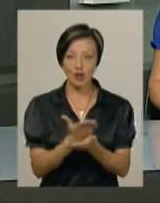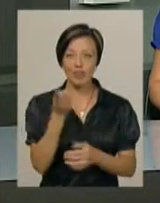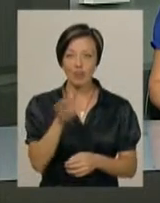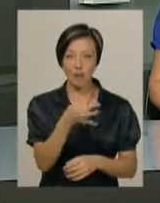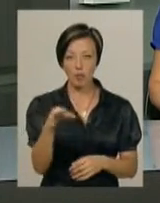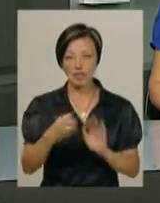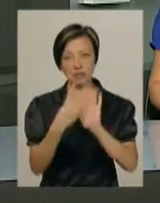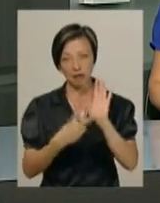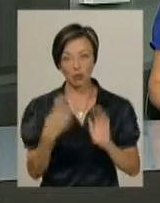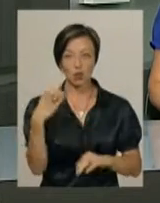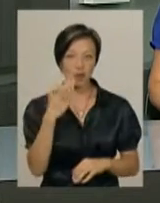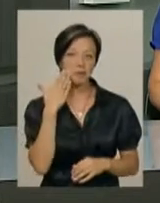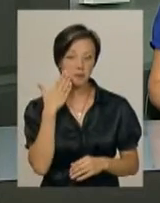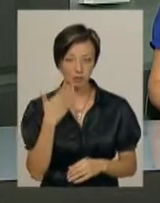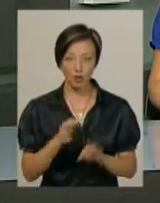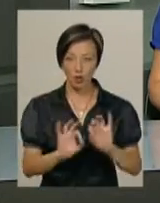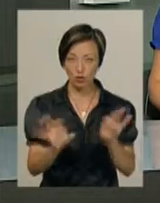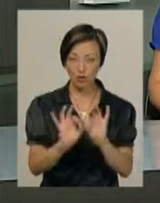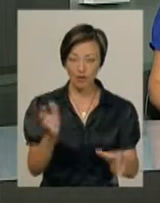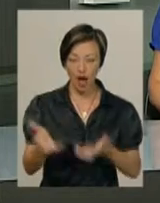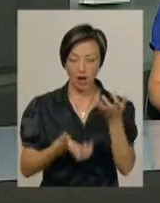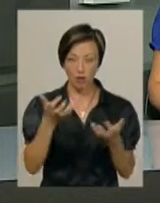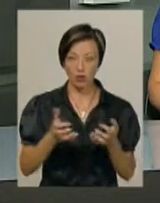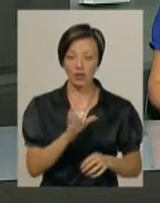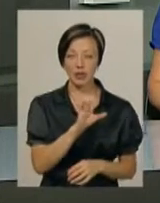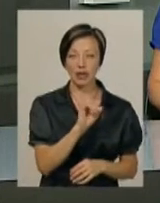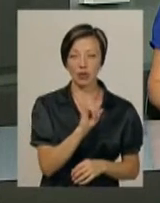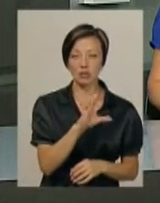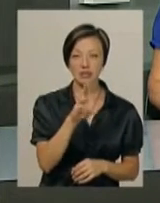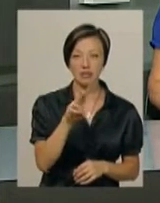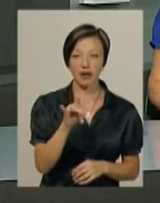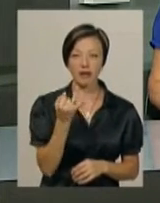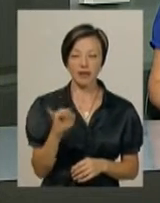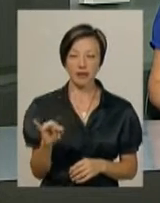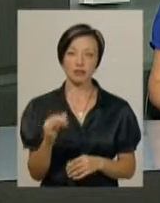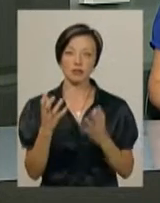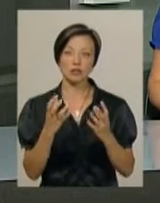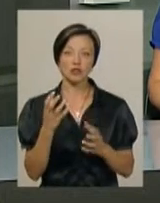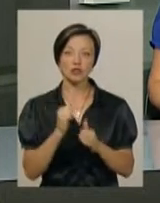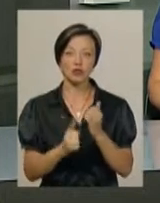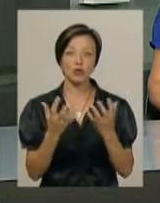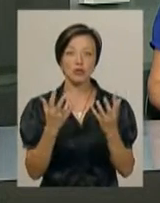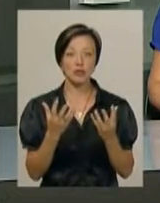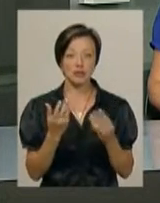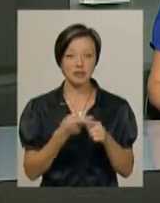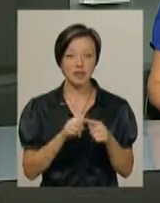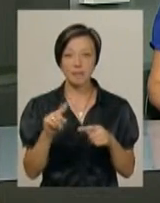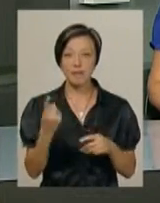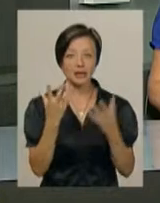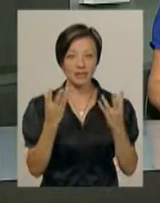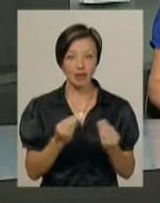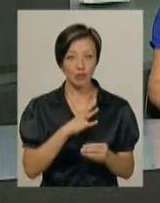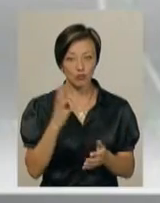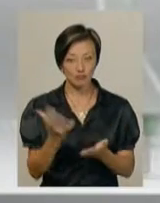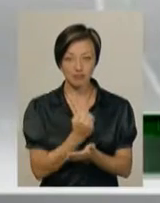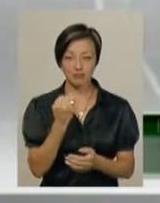орієнтовно 17-го століття, розповів археолог Ігор Старенький. За його словами, щедрен на знахінки був перший день розкопок.